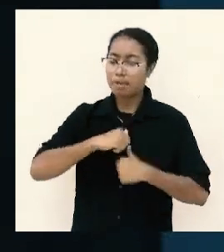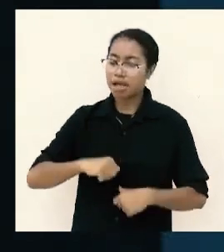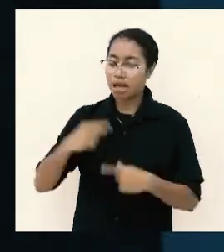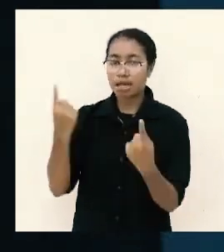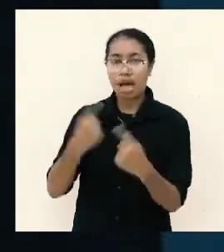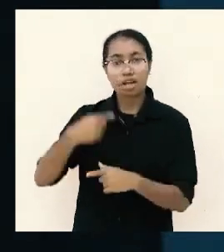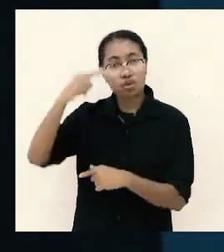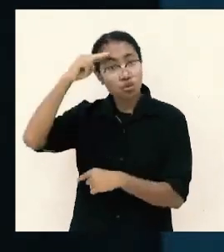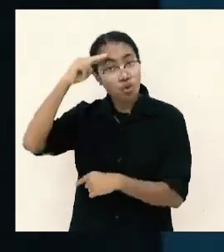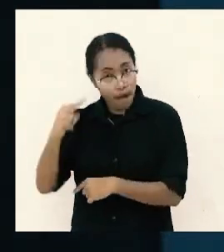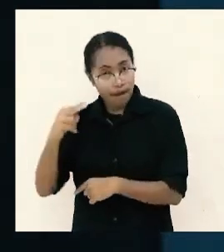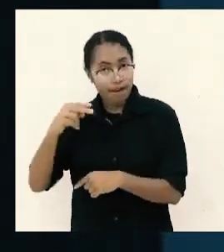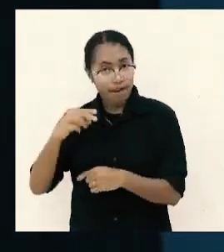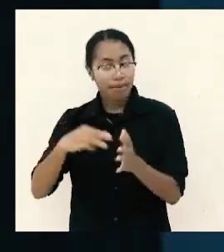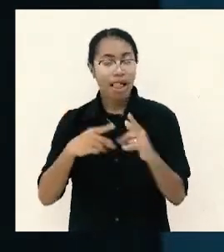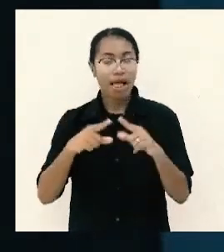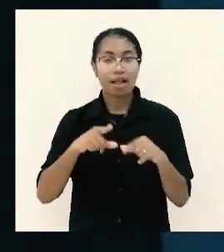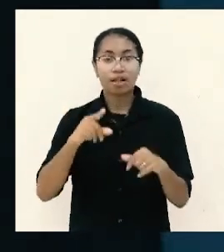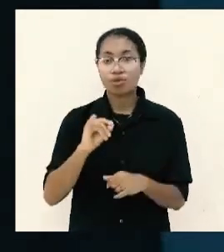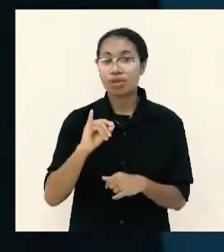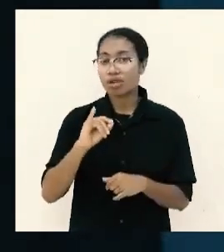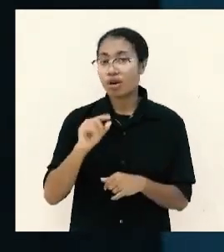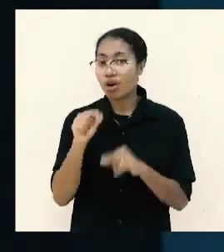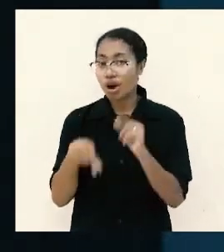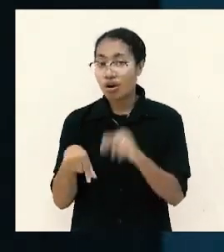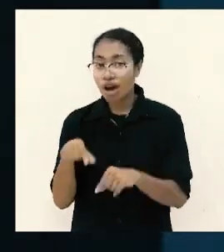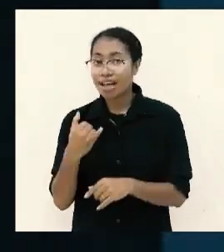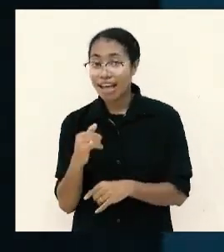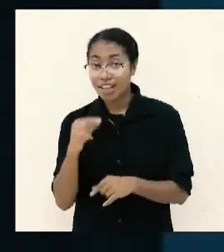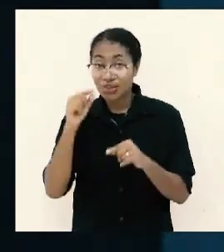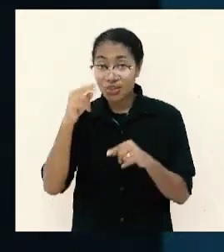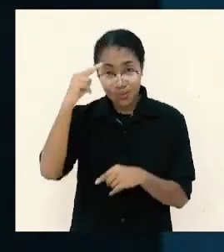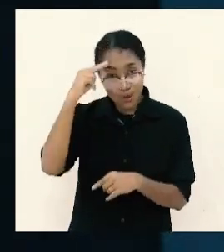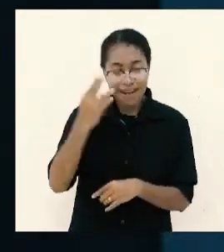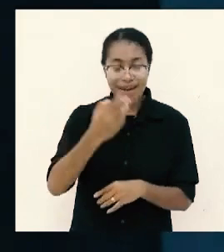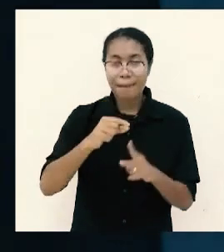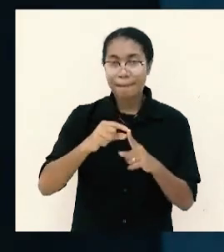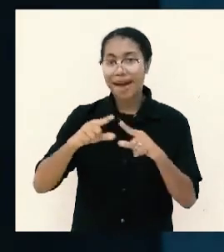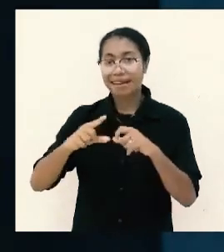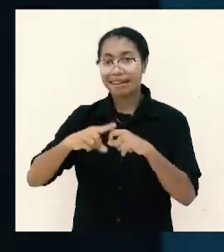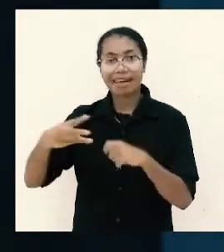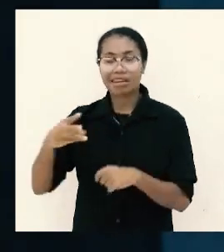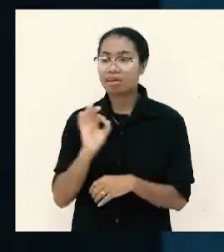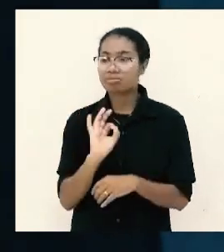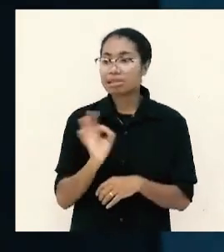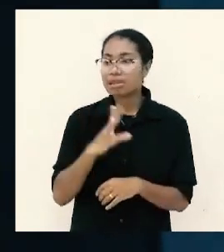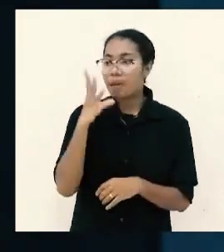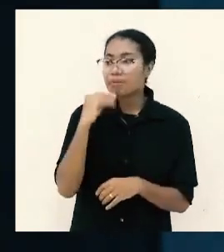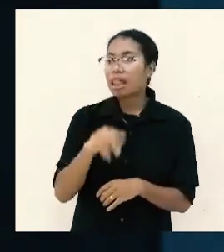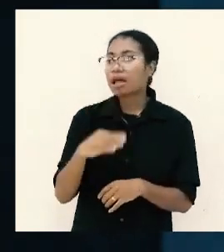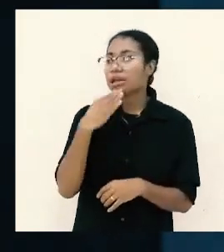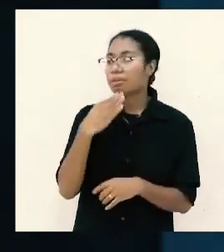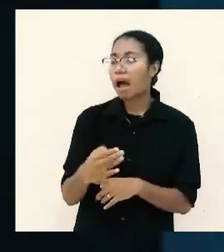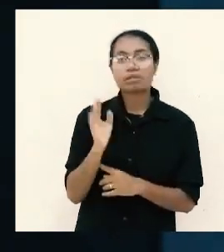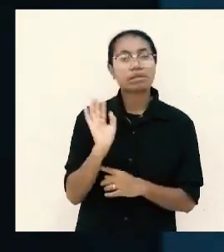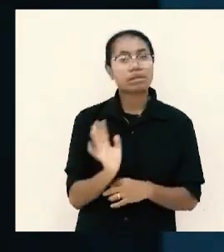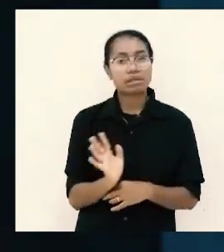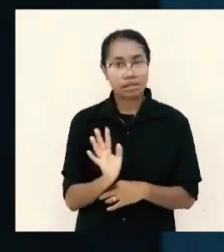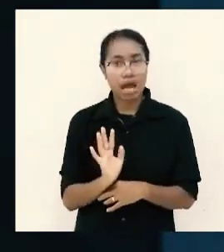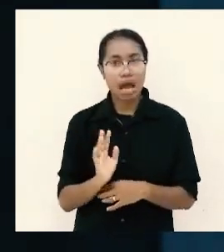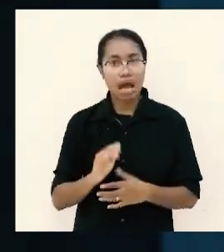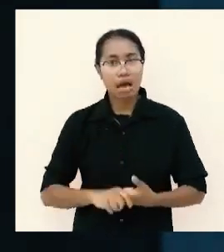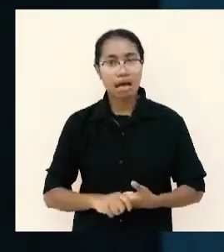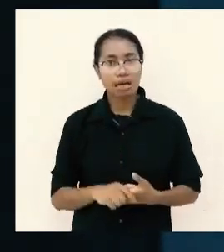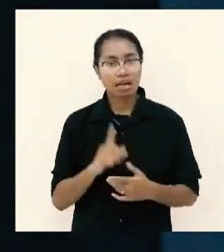melalui orang-orang yang Tuhan pakai tapi mereka tidak tahu berterima kasih dan sesungguhnya